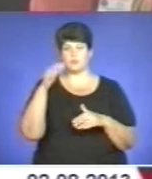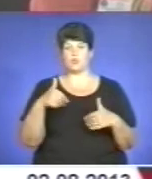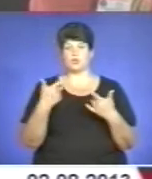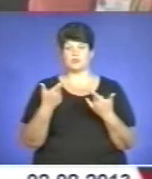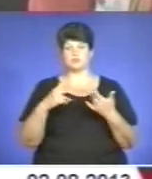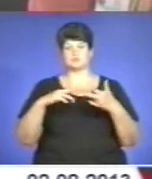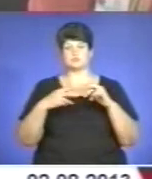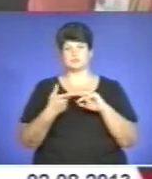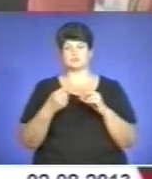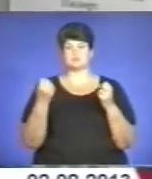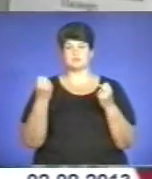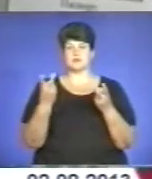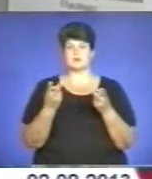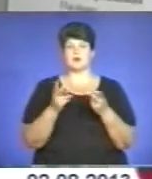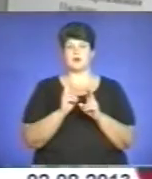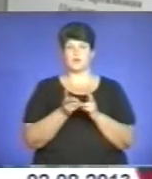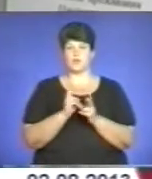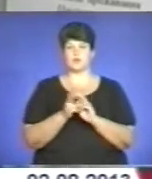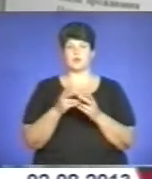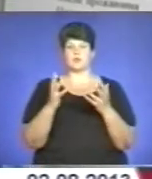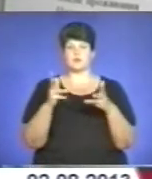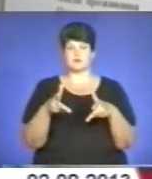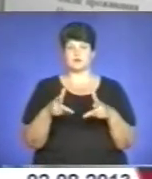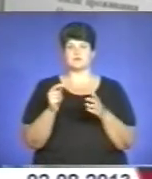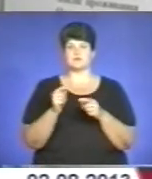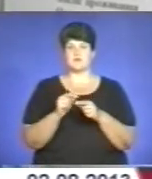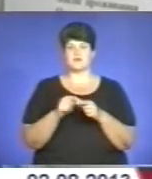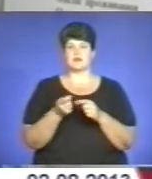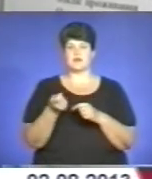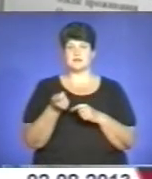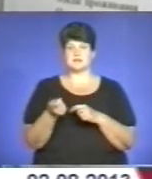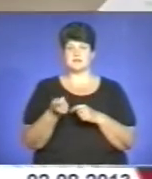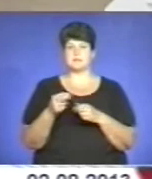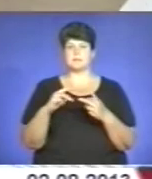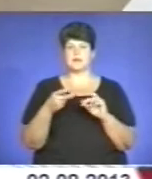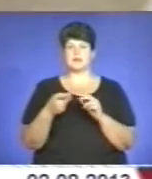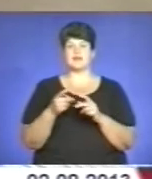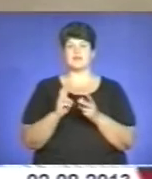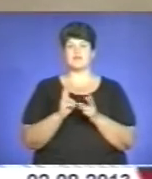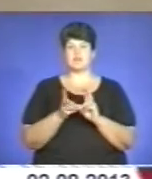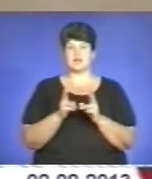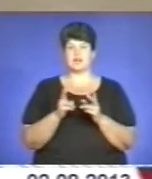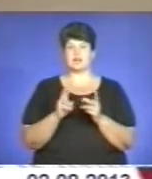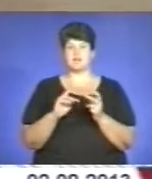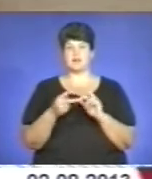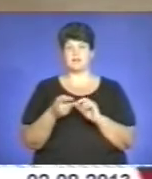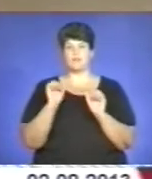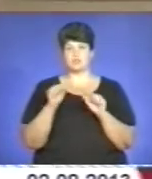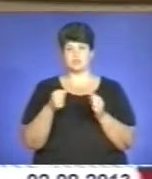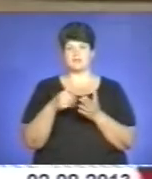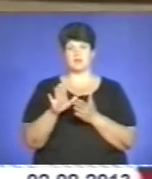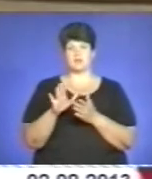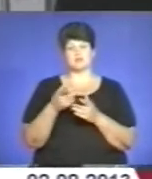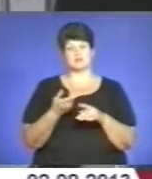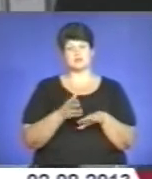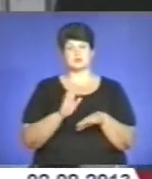перекваліфікуватися на кугоря, тракториста, електрозварювальника, касира. Від перекваліфікації можна відмовитися, однак тоді складніше знайти